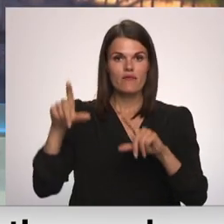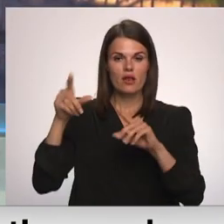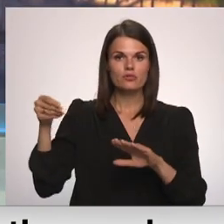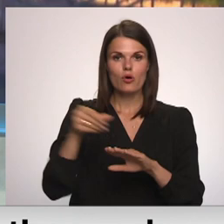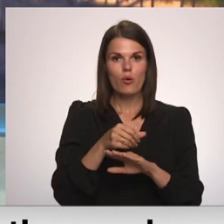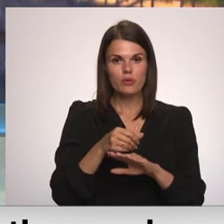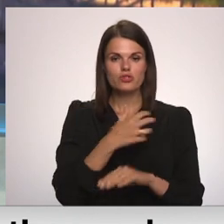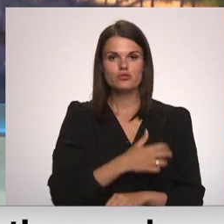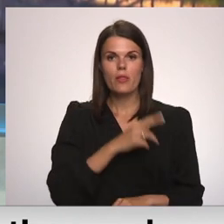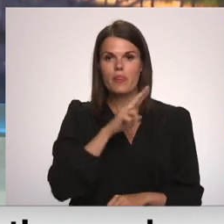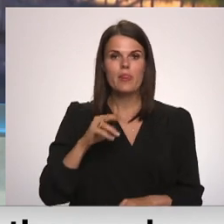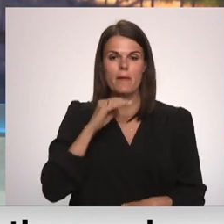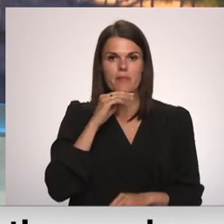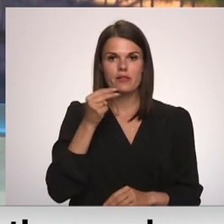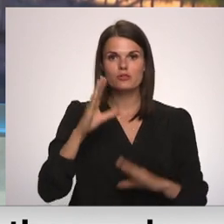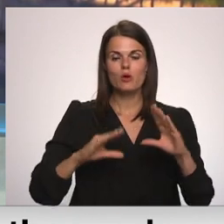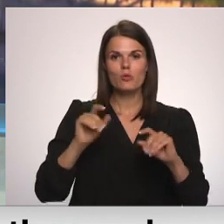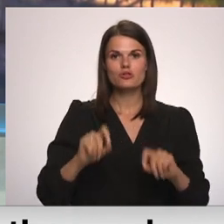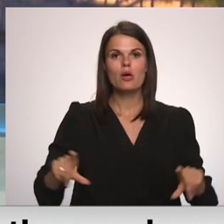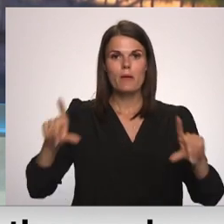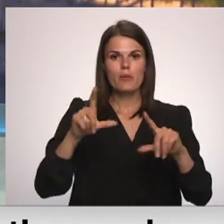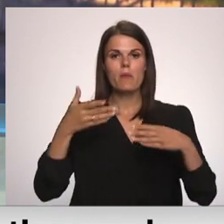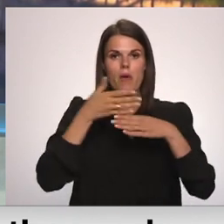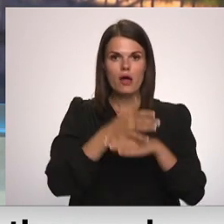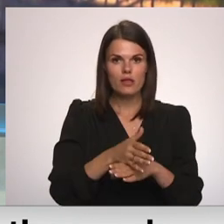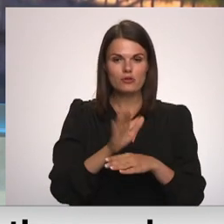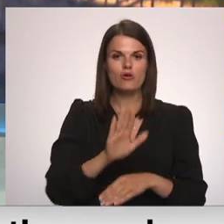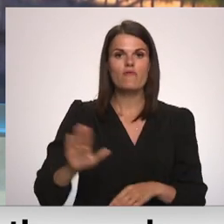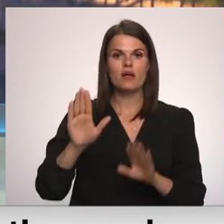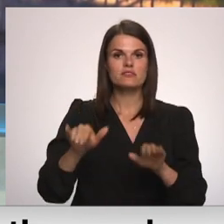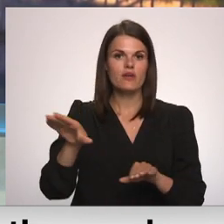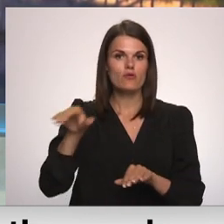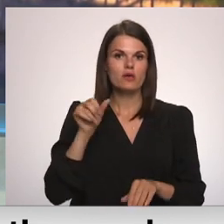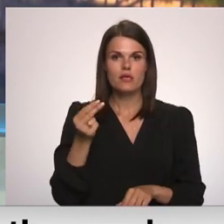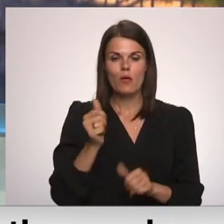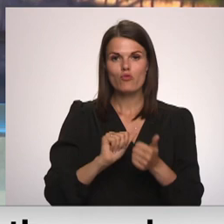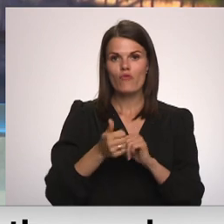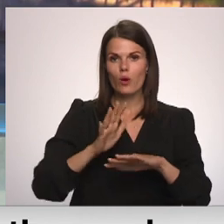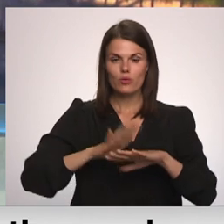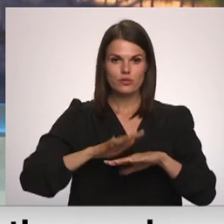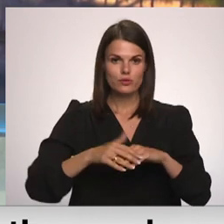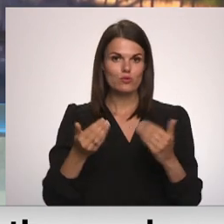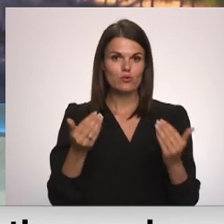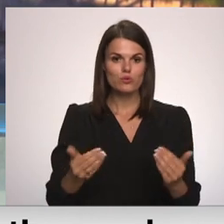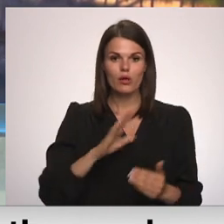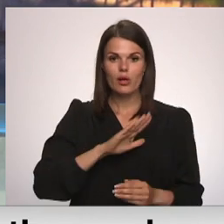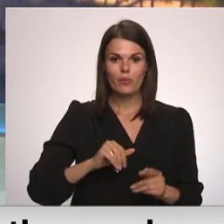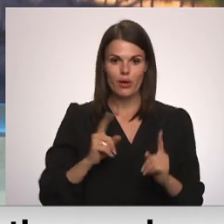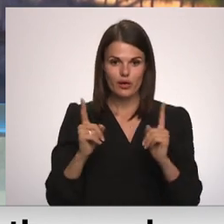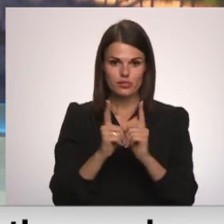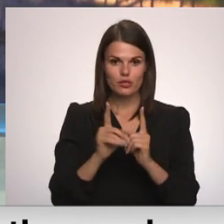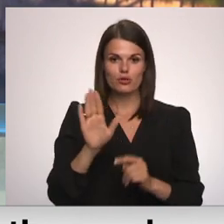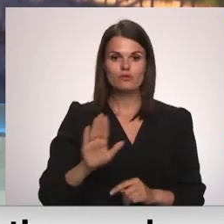kompensēšanai nepietiks ar budžeta pieauguma pārdalīšanu, valsts varētu aizņemties naudu valūtas tirgostā. Šodien pēc tikšanās ar